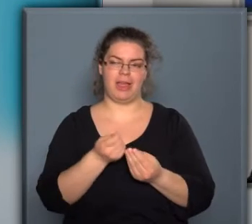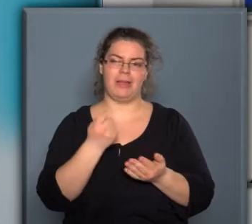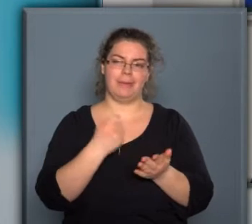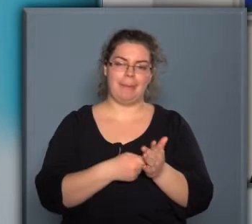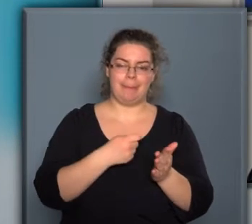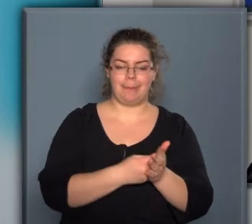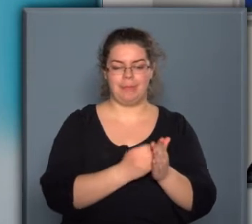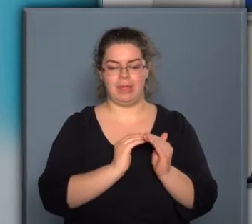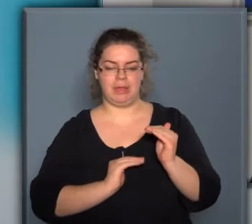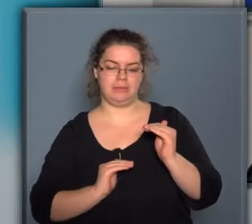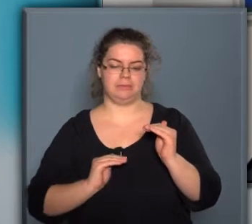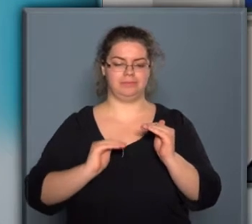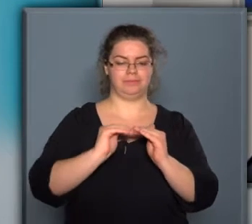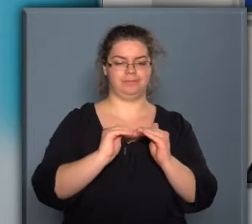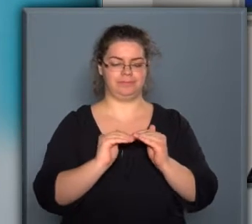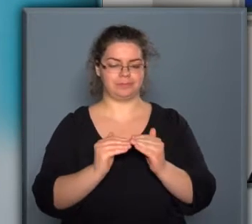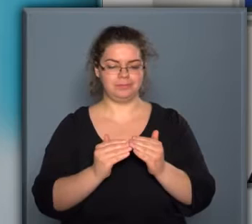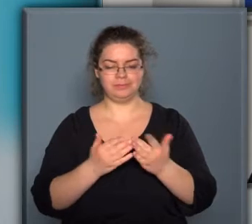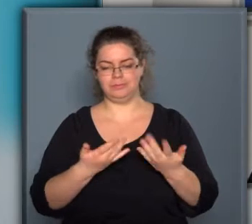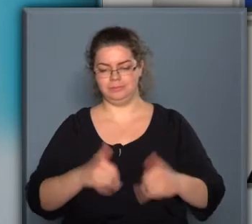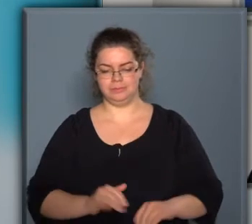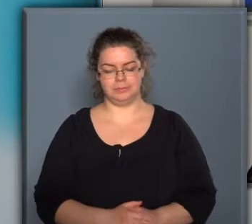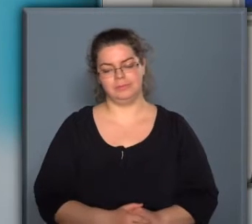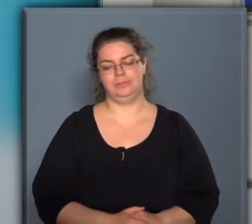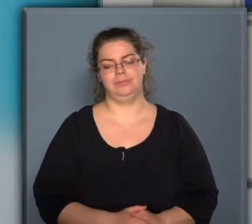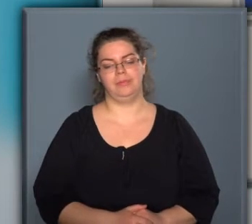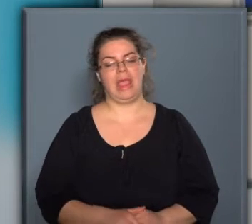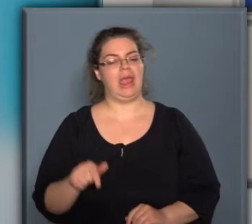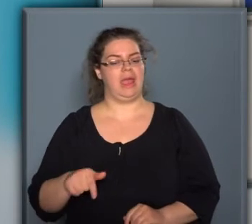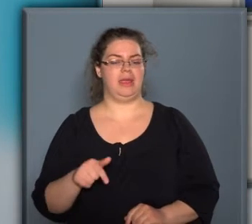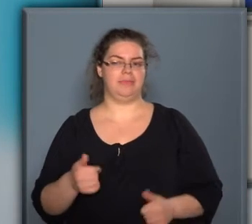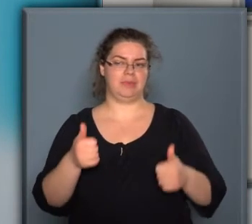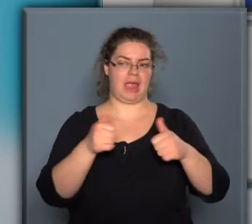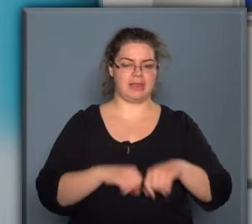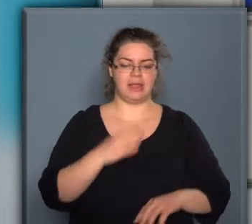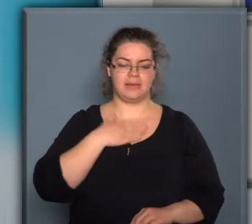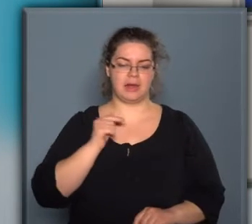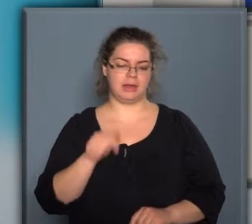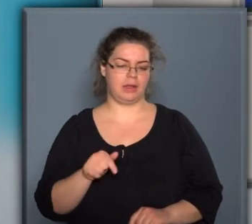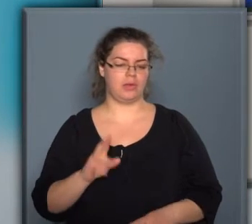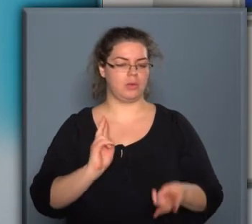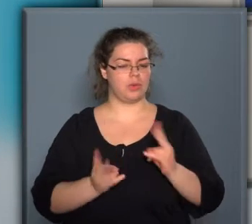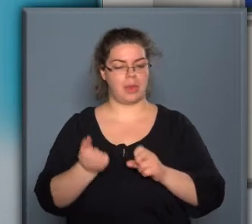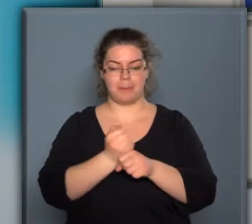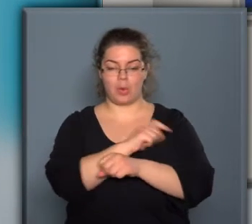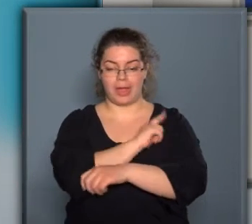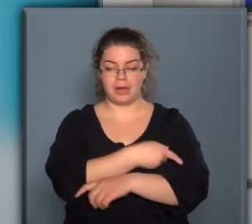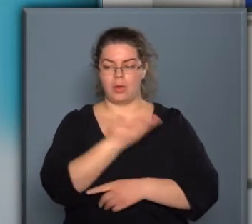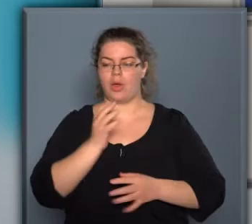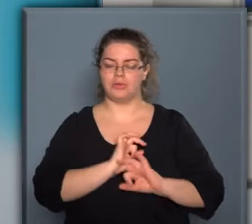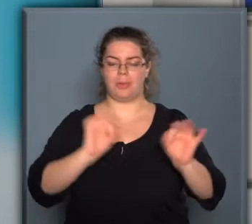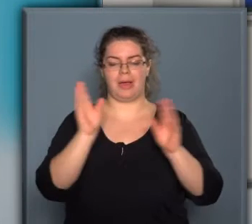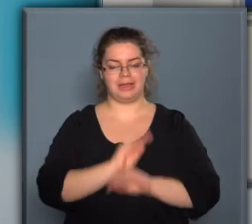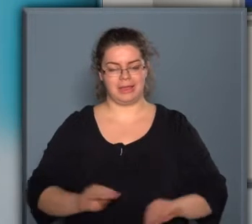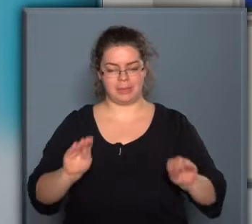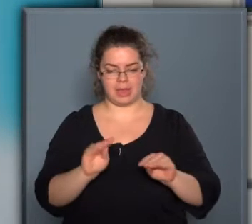bérkonvergencia, egy bérfelzárkóztatás induljon el. Tehát egyszerre szeretnénk azt, hogyha a munkaerő, a jobban